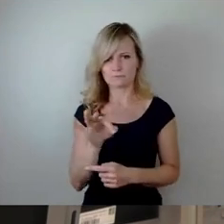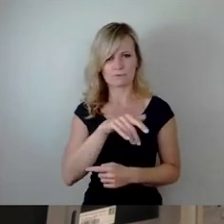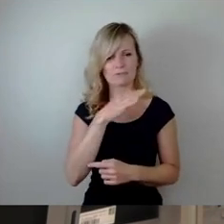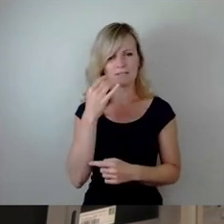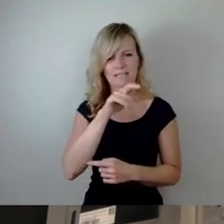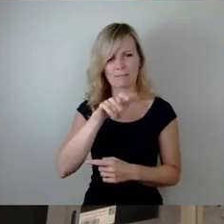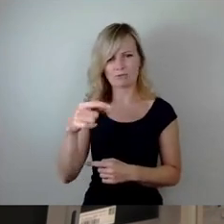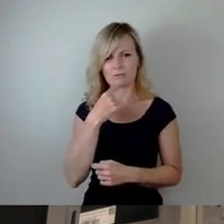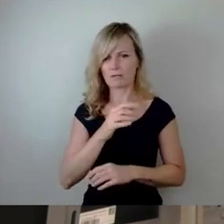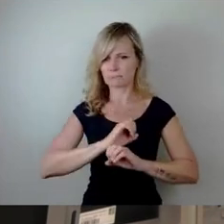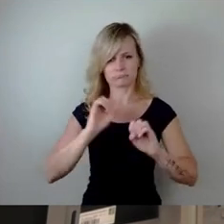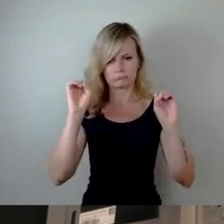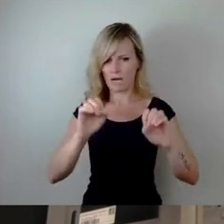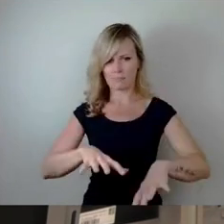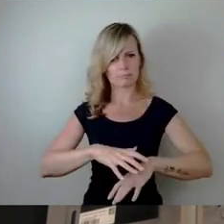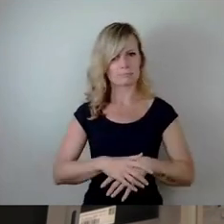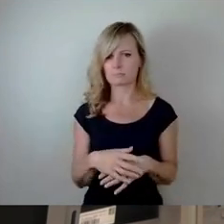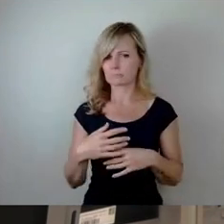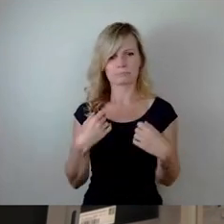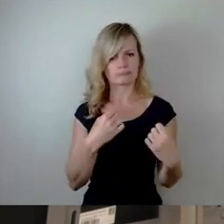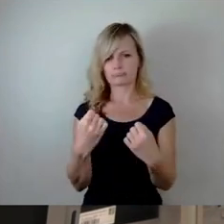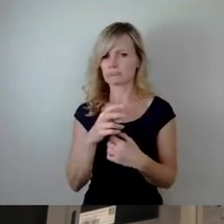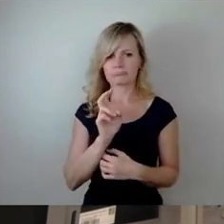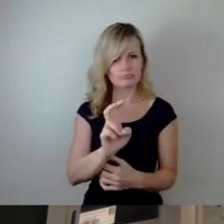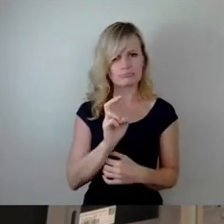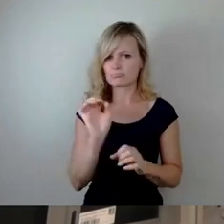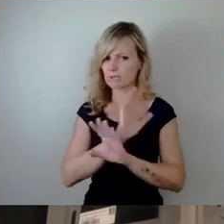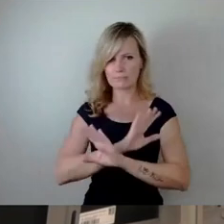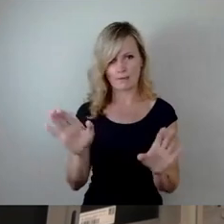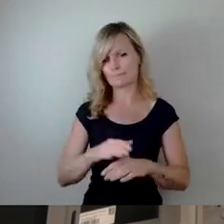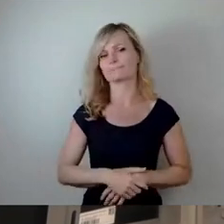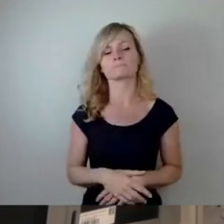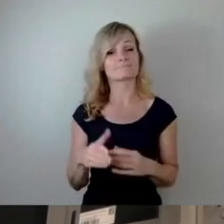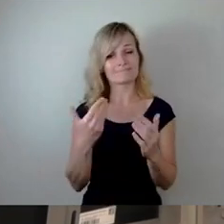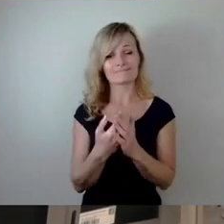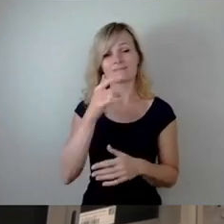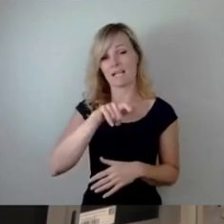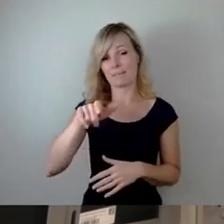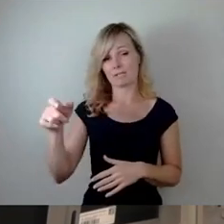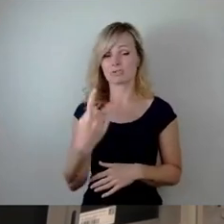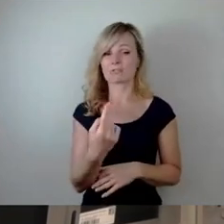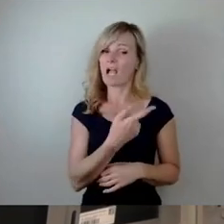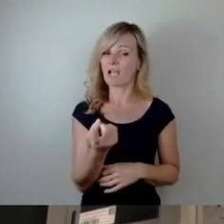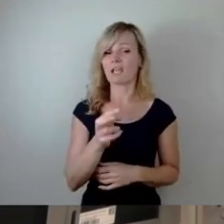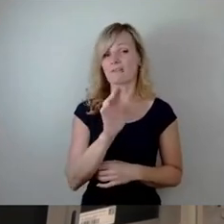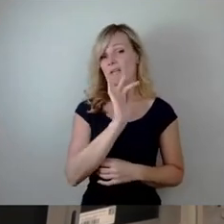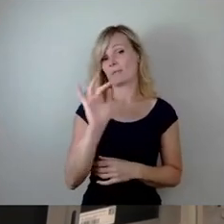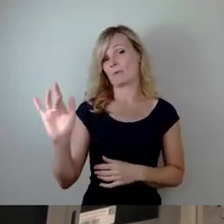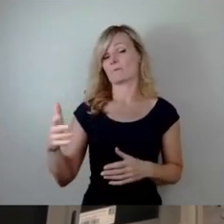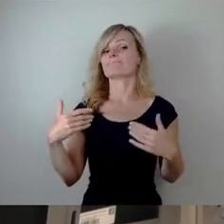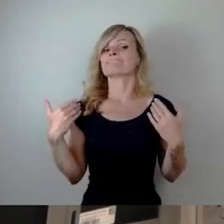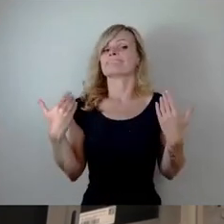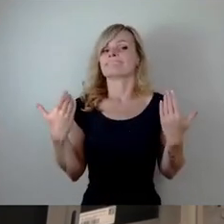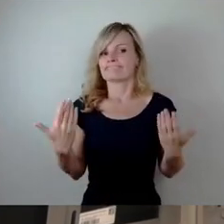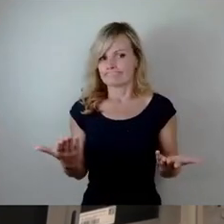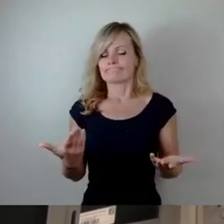war es dann jetzt mit meiner Mobilität. Und diese Menschen sind alle davon betroffen und deswegen haben wir jetzt